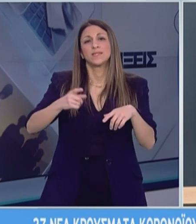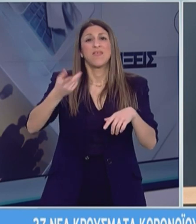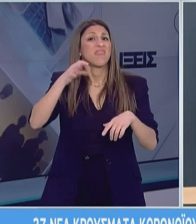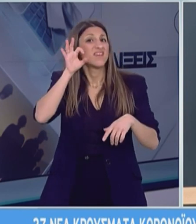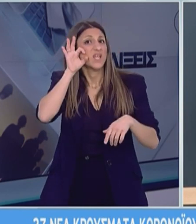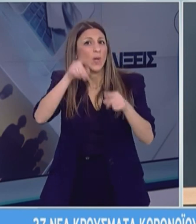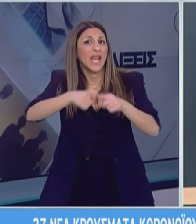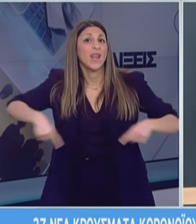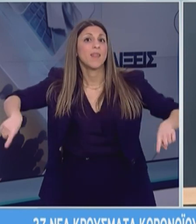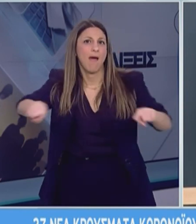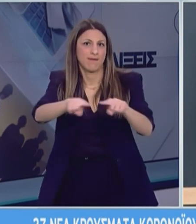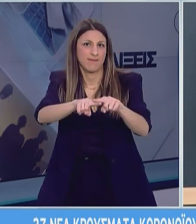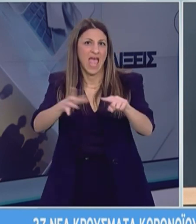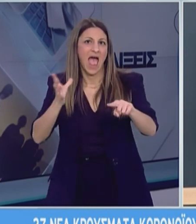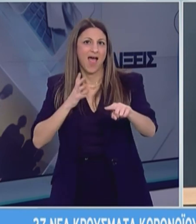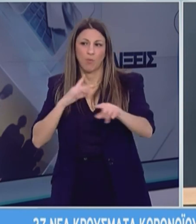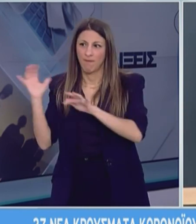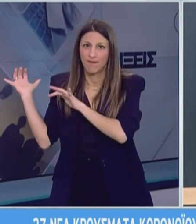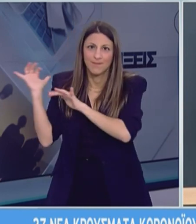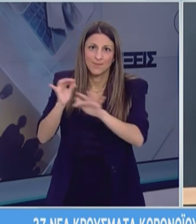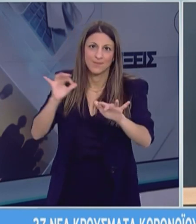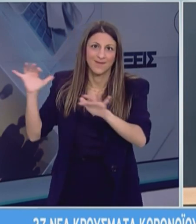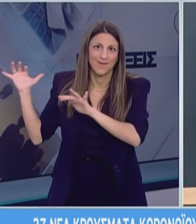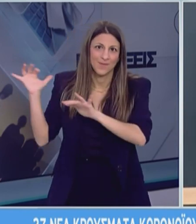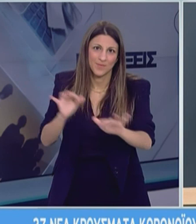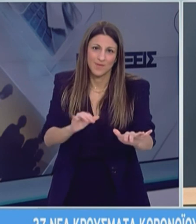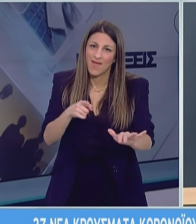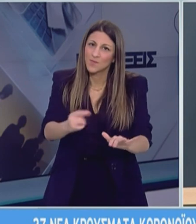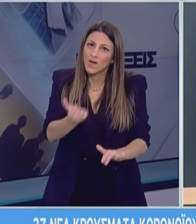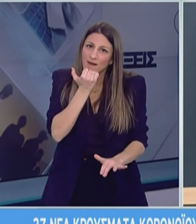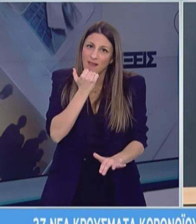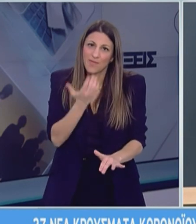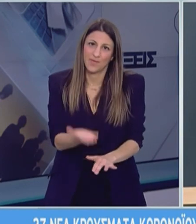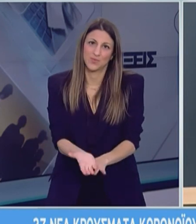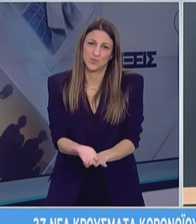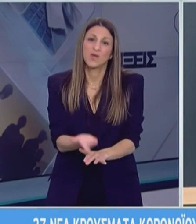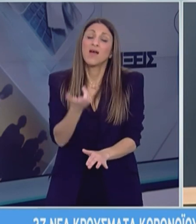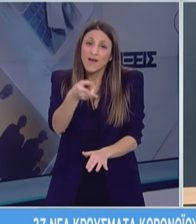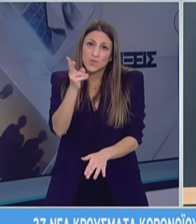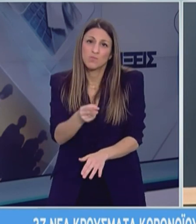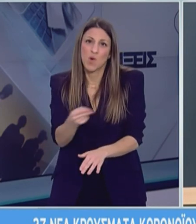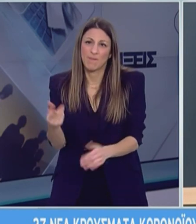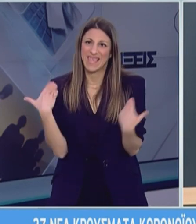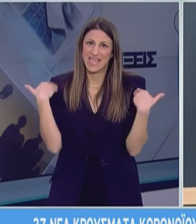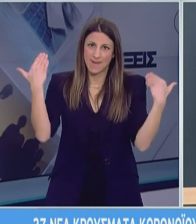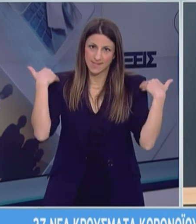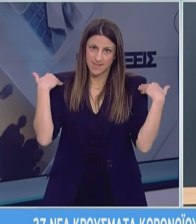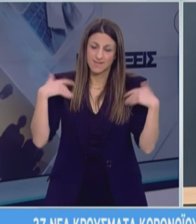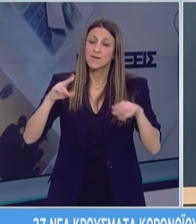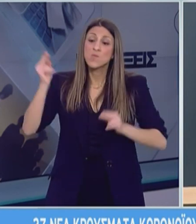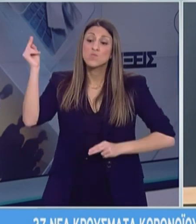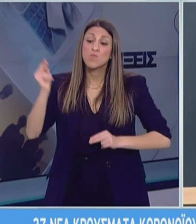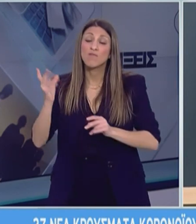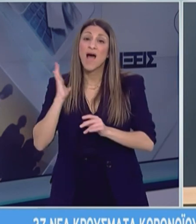και όπως συγγούνται και άλλοι δήμαρχοι σε διάφορες περιοχές δεν έχει να κάνει με τη σωματική άσκηση. Έχει να κάνει με φαινόμενα συγχροτισμού τα οποία μας